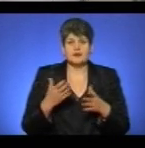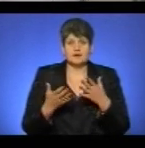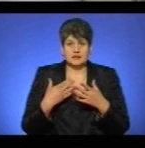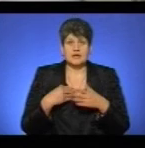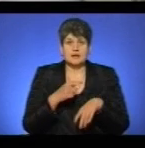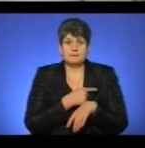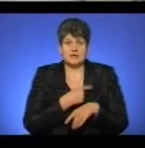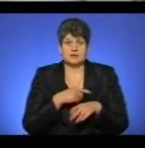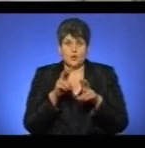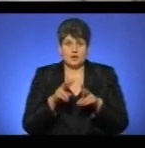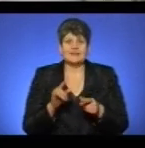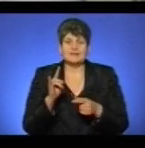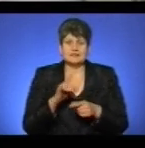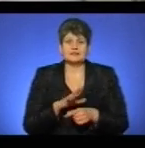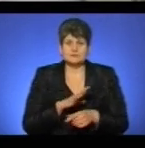проводився.